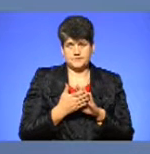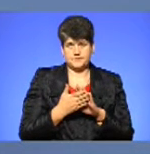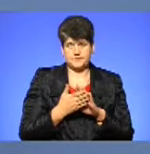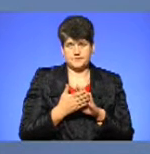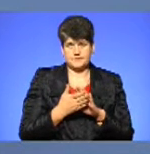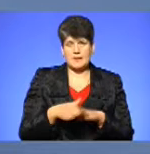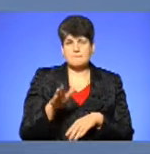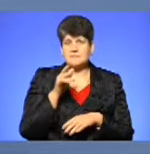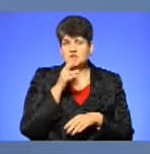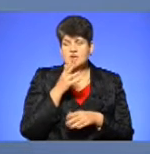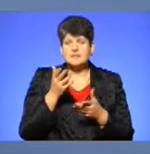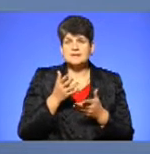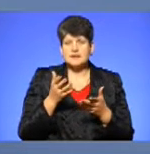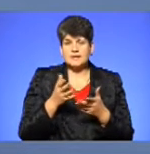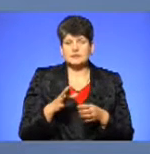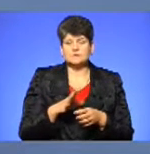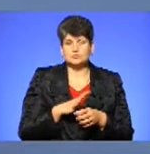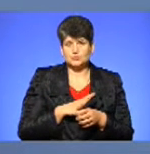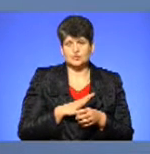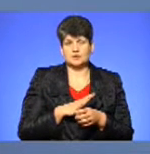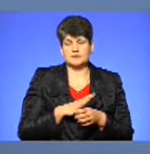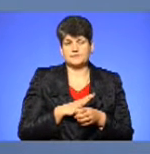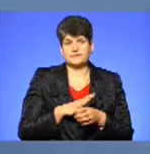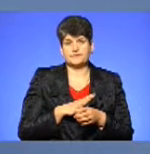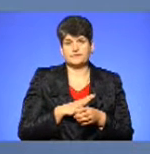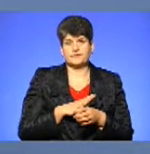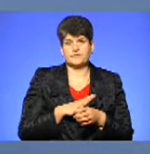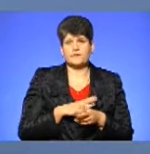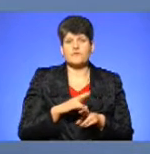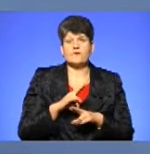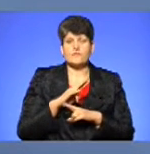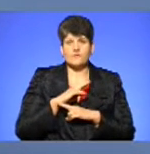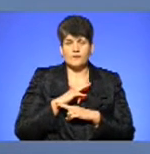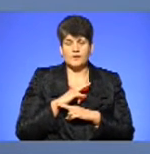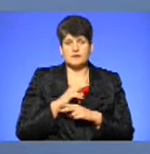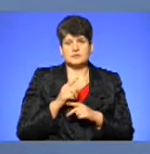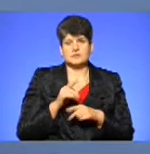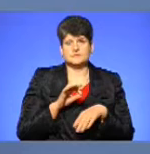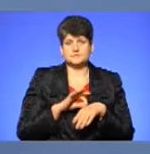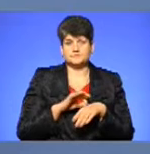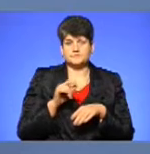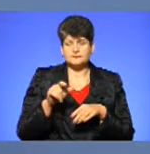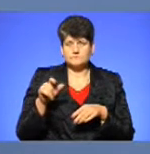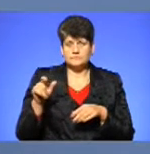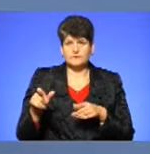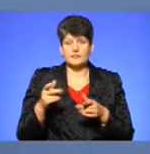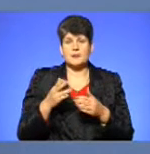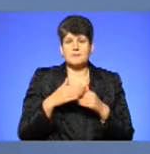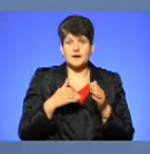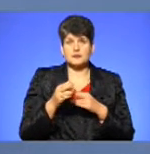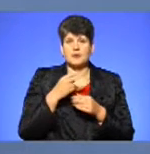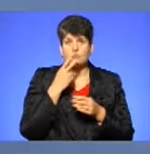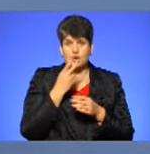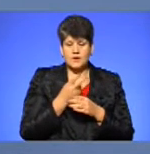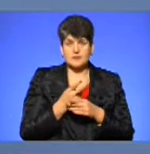під час яких і були ДТП з загинувшими, тобто, з потерпілими. І як практика показує,